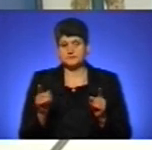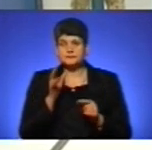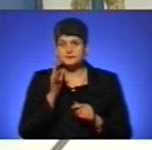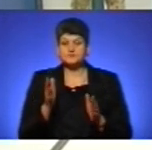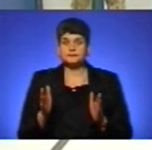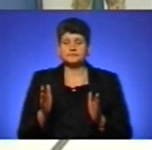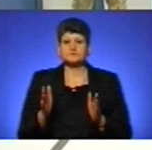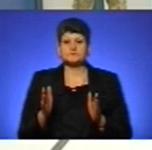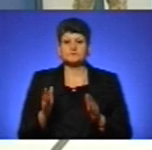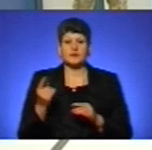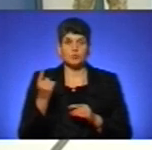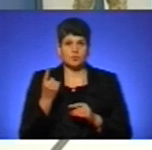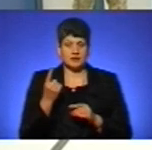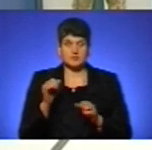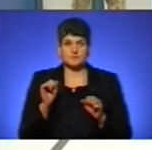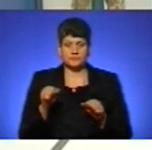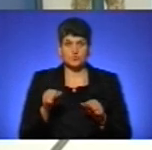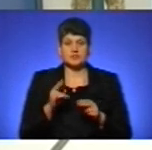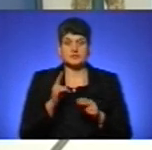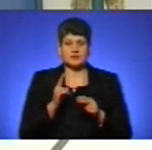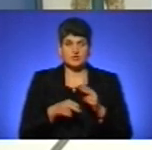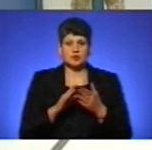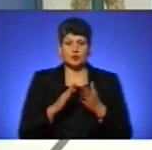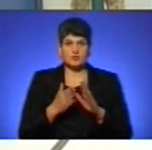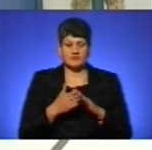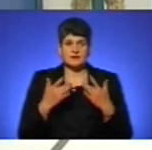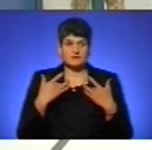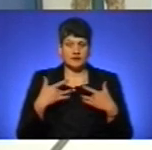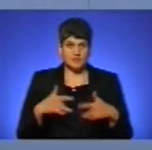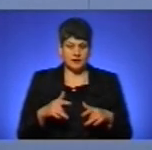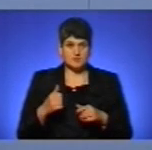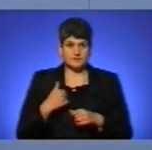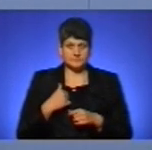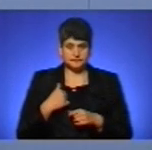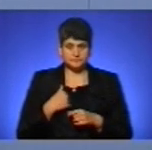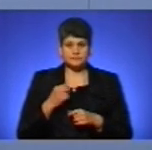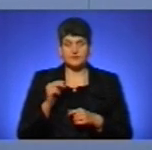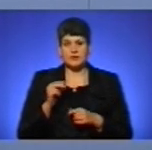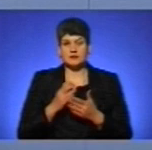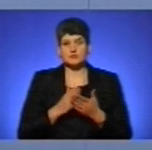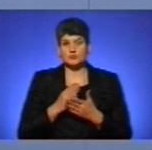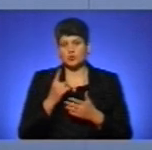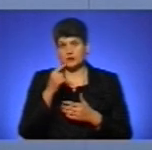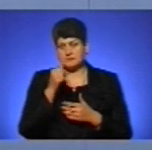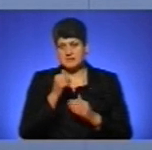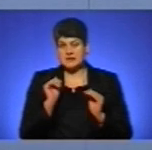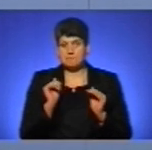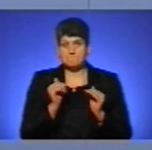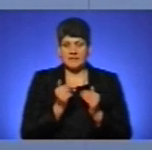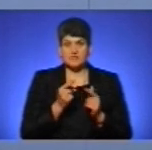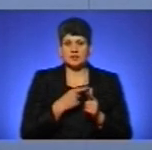по-перше, закінчується контракт, він звільняється з лав Збройних сил, чим служить на один місяць менше, ніж